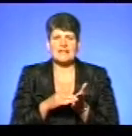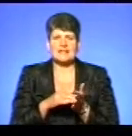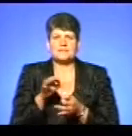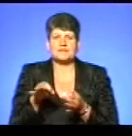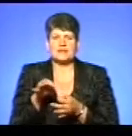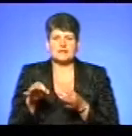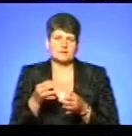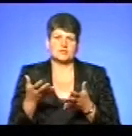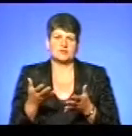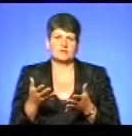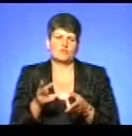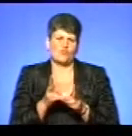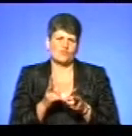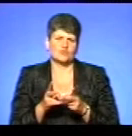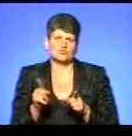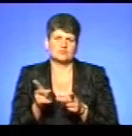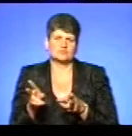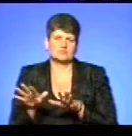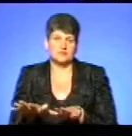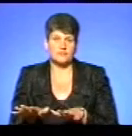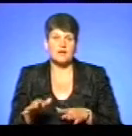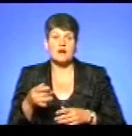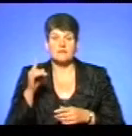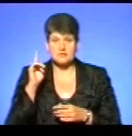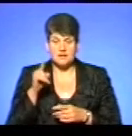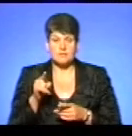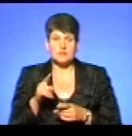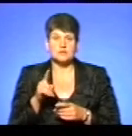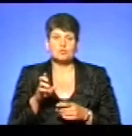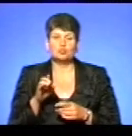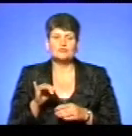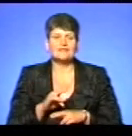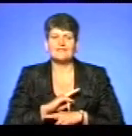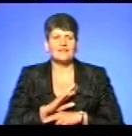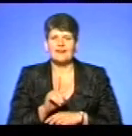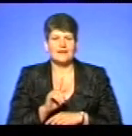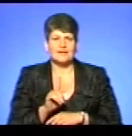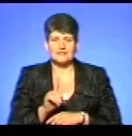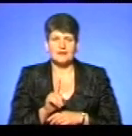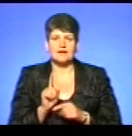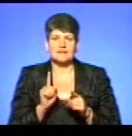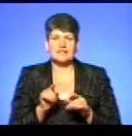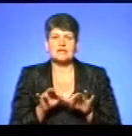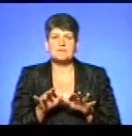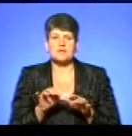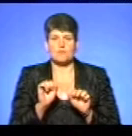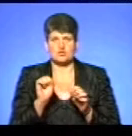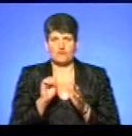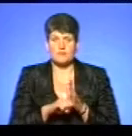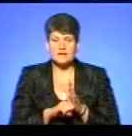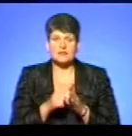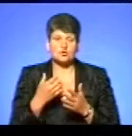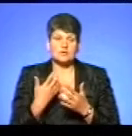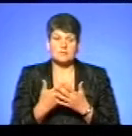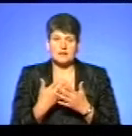тваринного похоження, когодними. А, як відомо, збудник не гини, лише тільки кипітіння може його бити. Якщо,